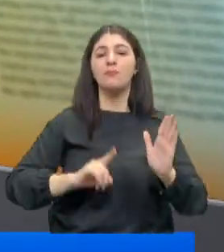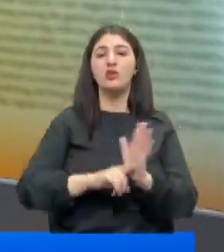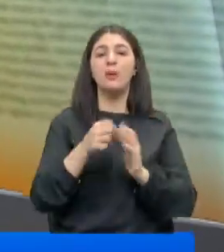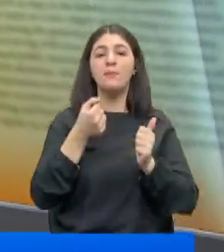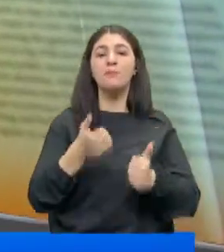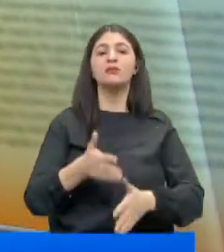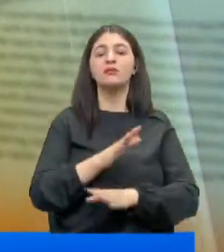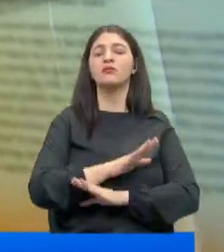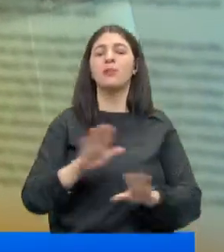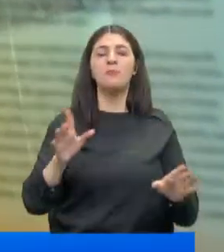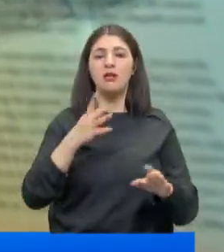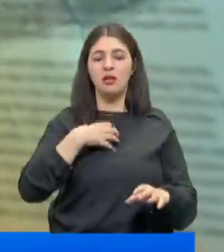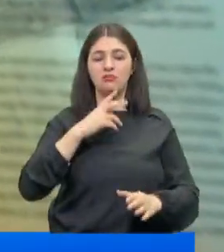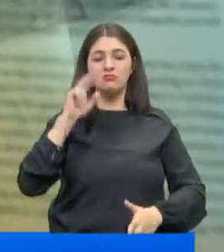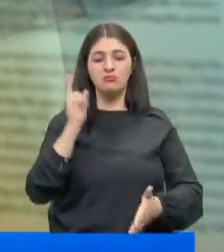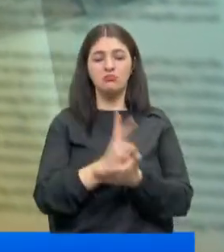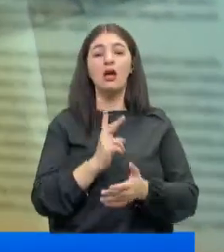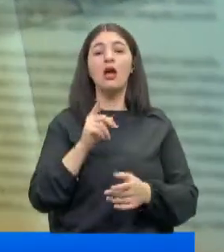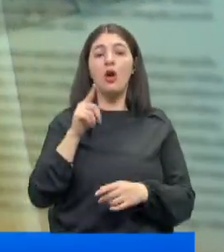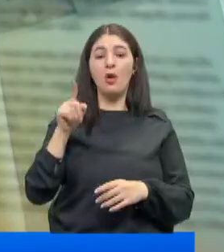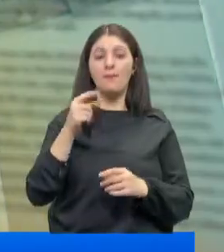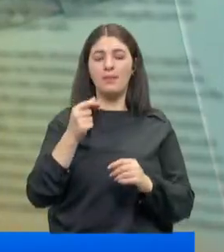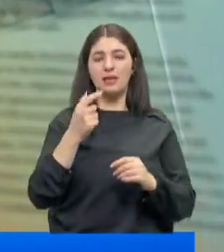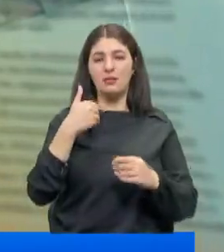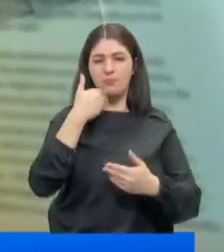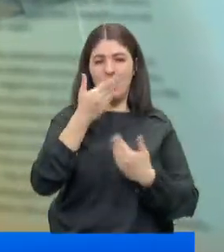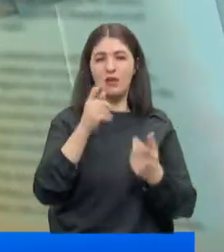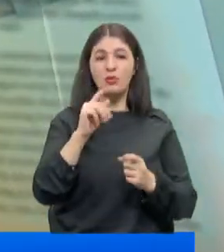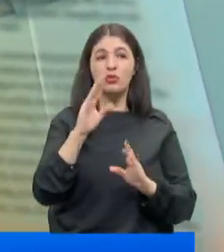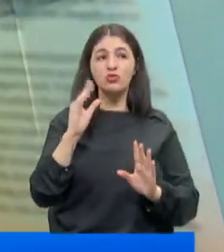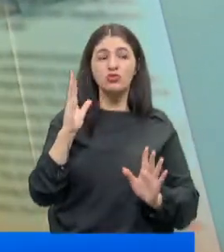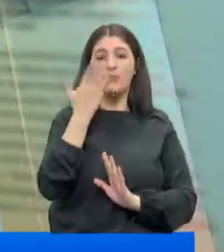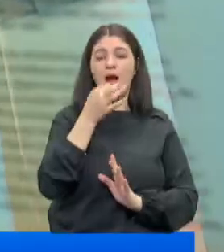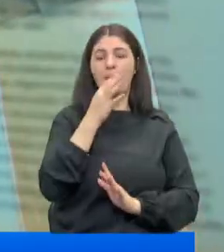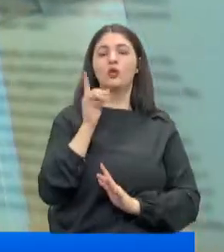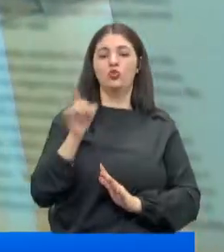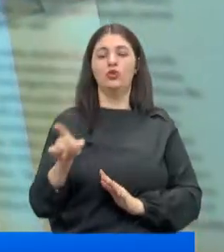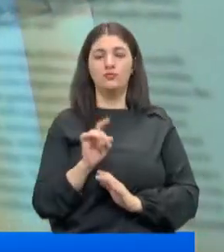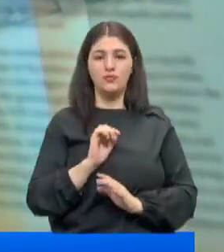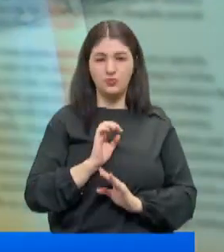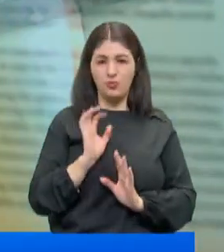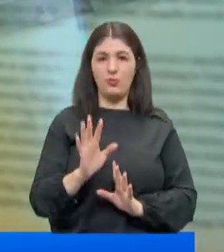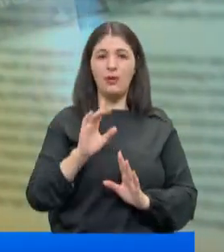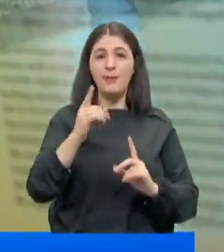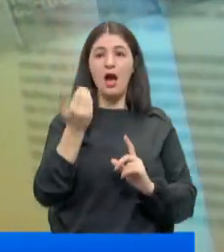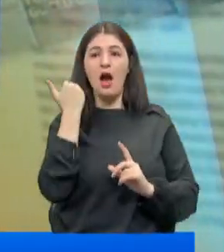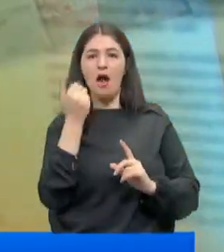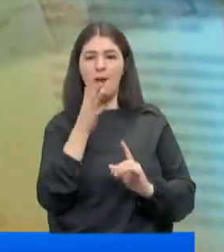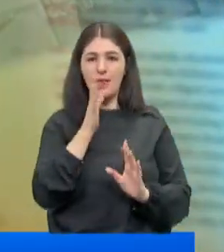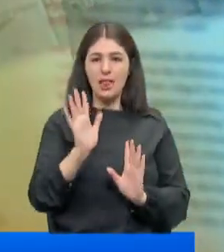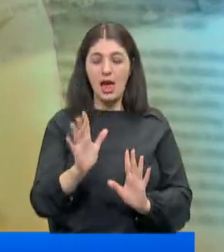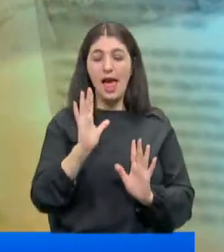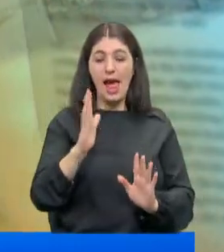etmeyen iradesinden biraz daha yakından bahsedeceğim. Efendim şimdi çarpıcı haber şu. Bir kulis bilgisi